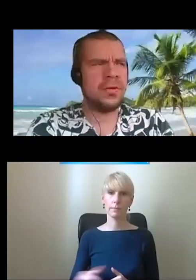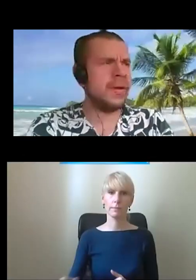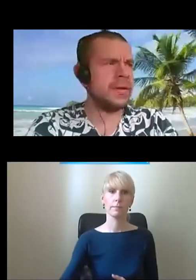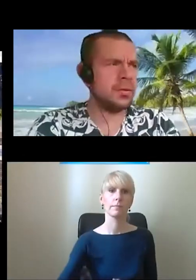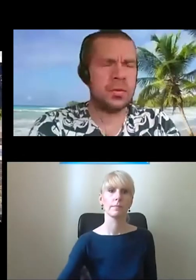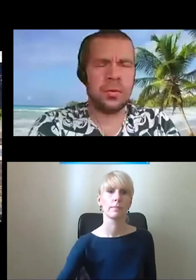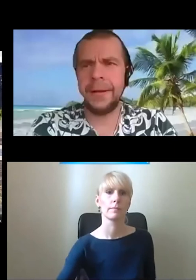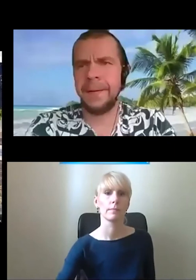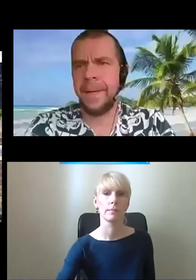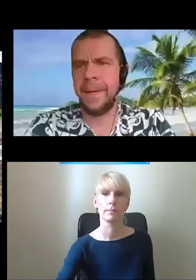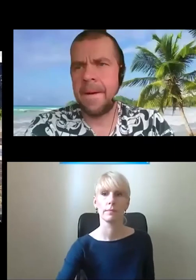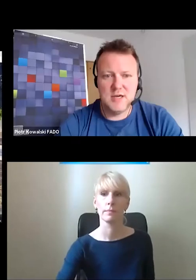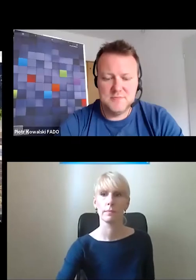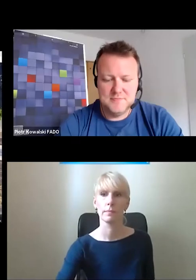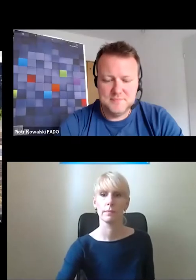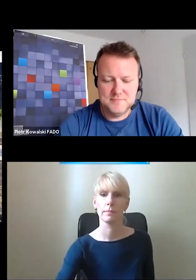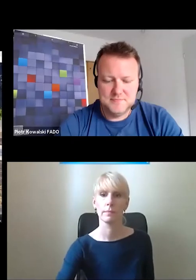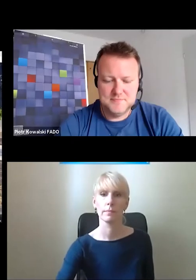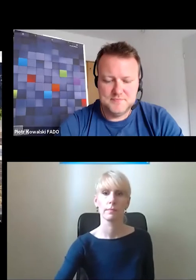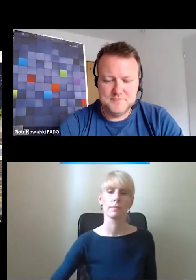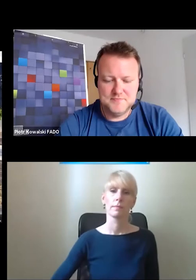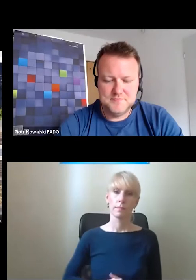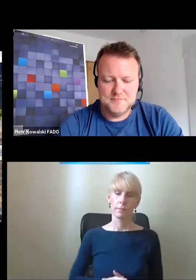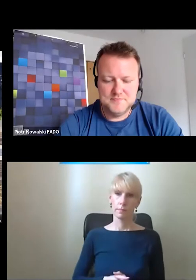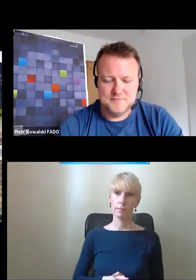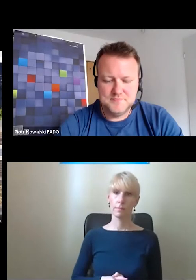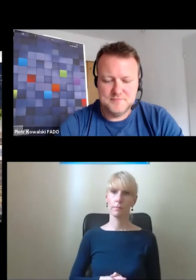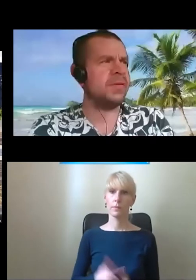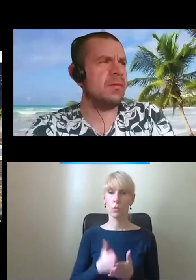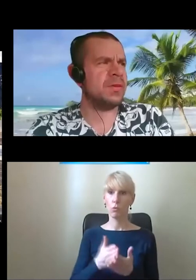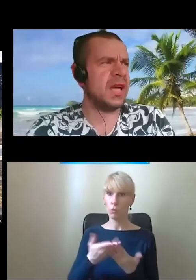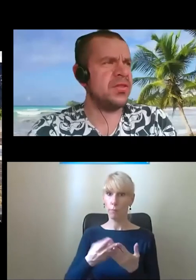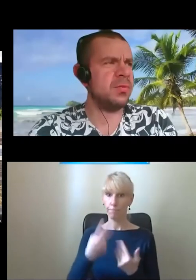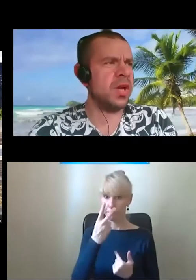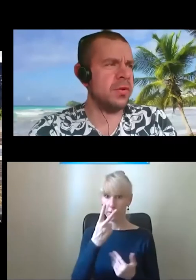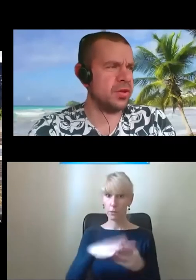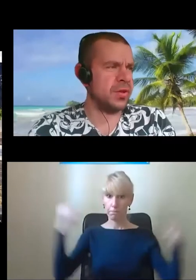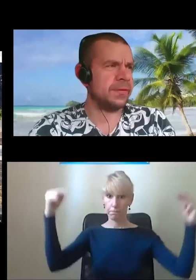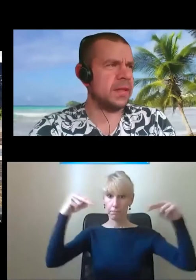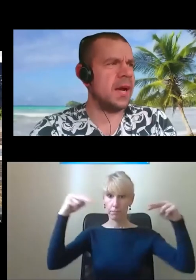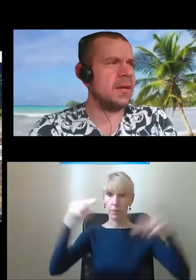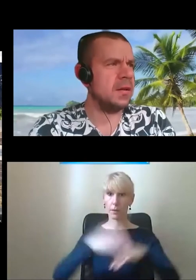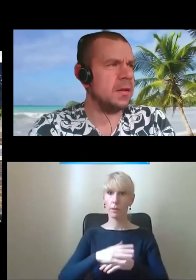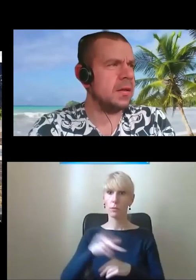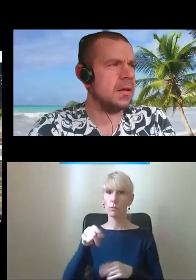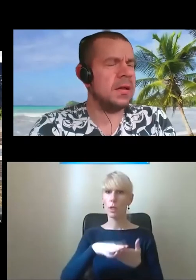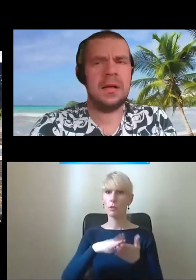Czy widzimy rzut z góry? Widać. Dobrze. Tu widzicie też pewnie wskaźnik mojej myszki, prawda?